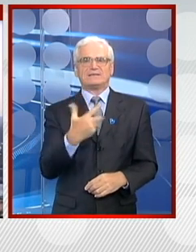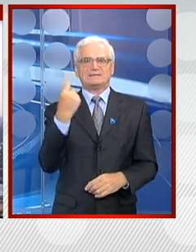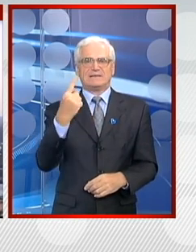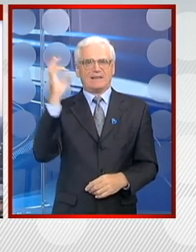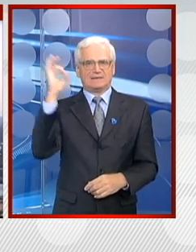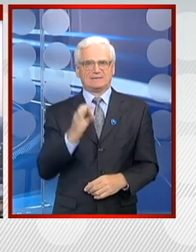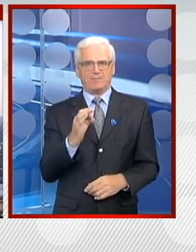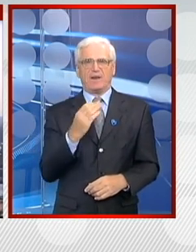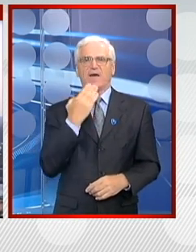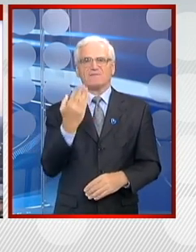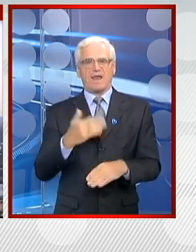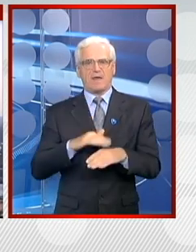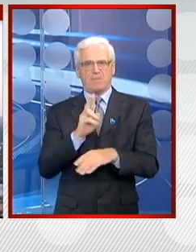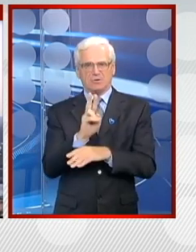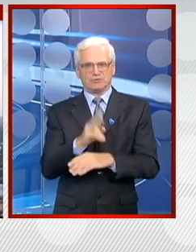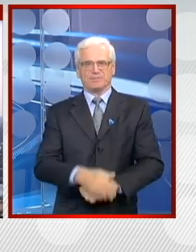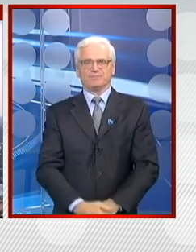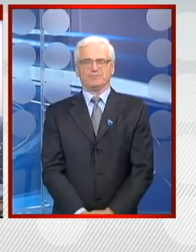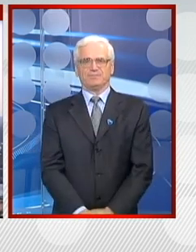do 31 stepena.